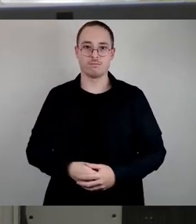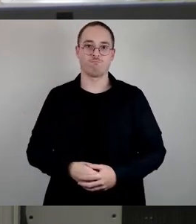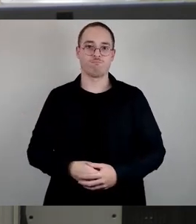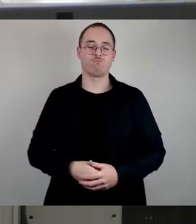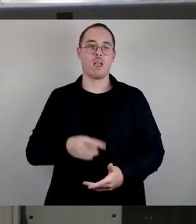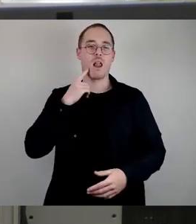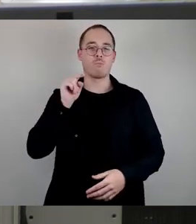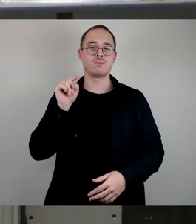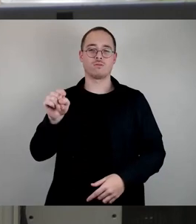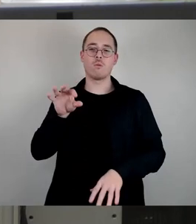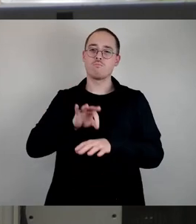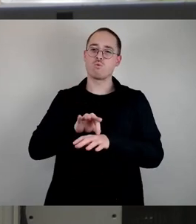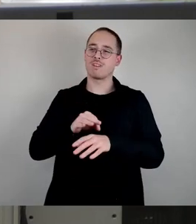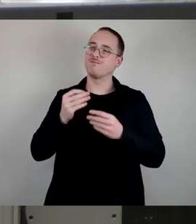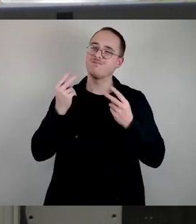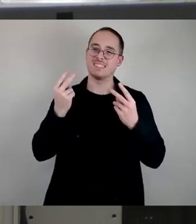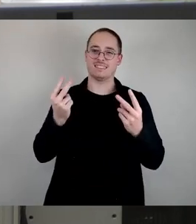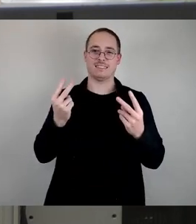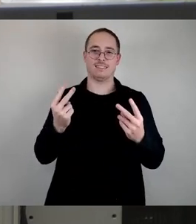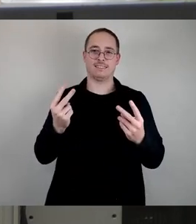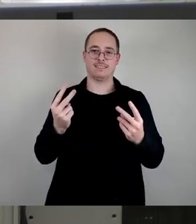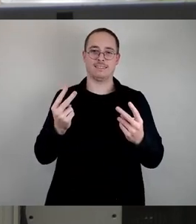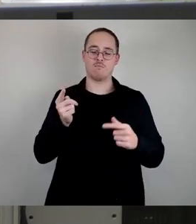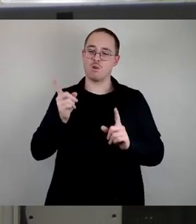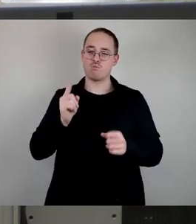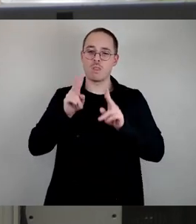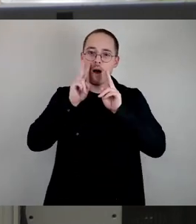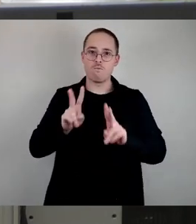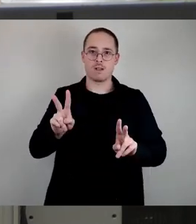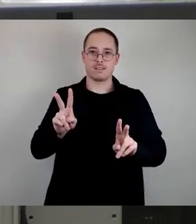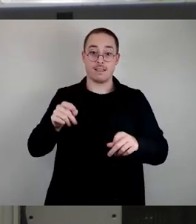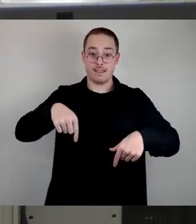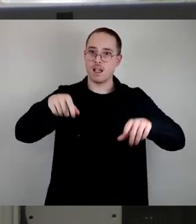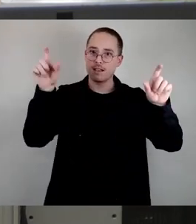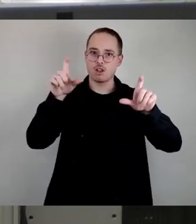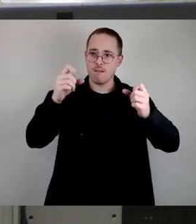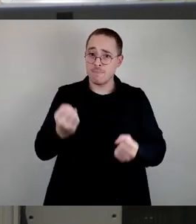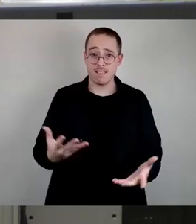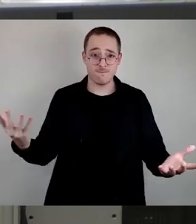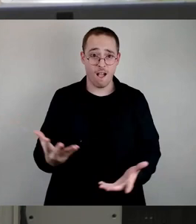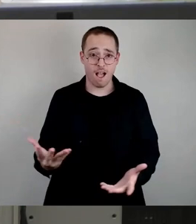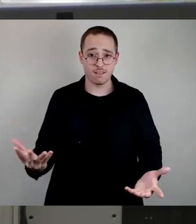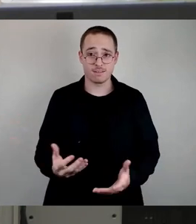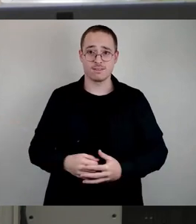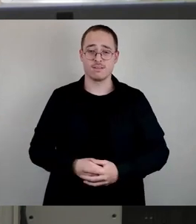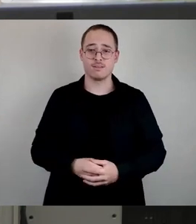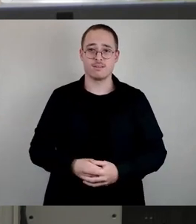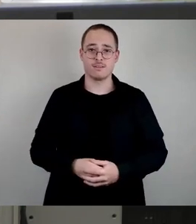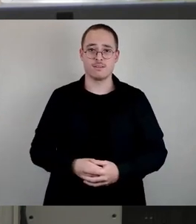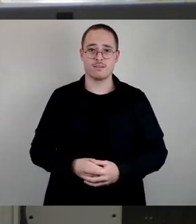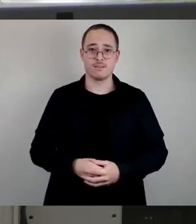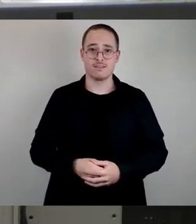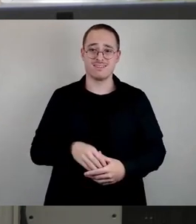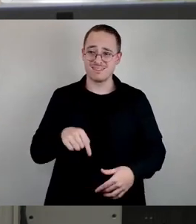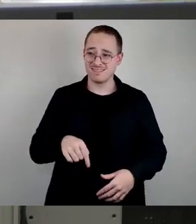ist, bei denen wir wirklich darauf achten müssen, was in unserer Gesellschaft eigentlich gerade passiert. Es ist endlich und